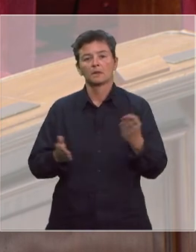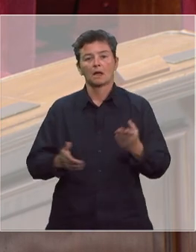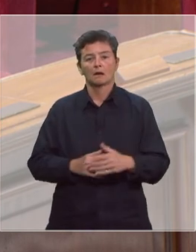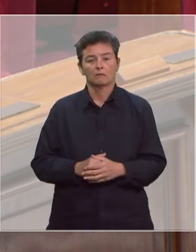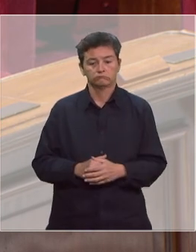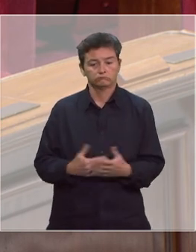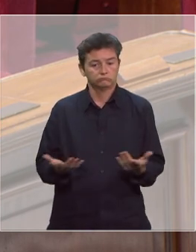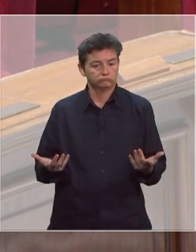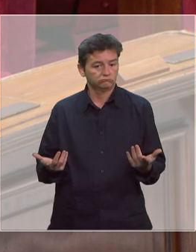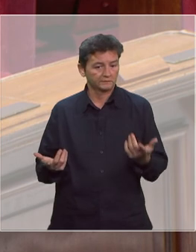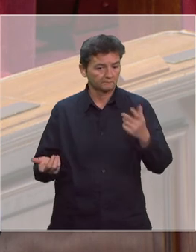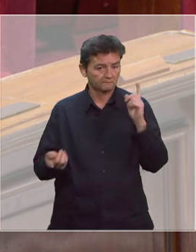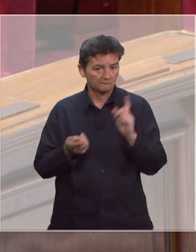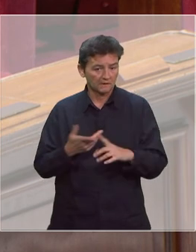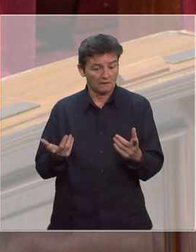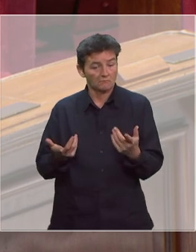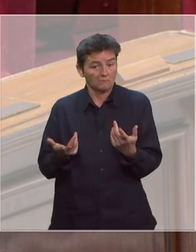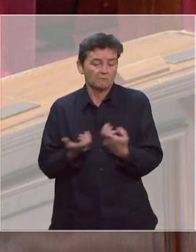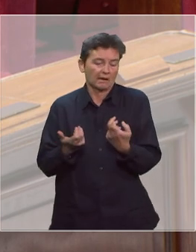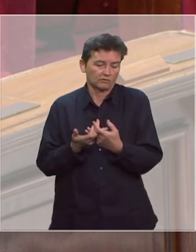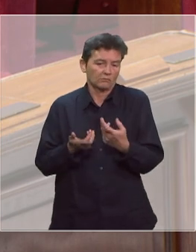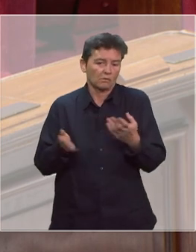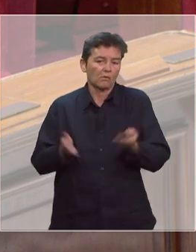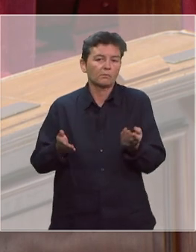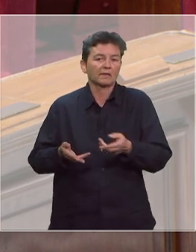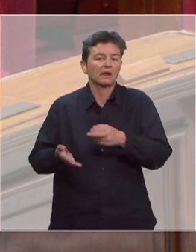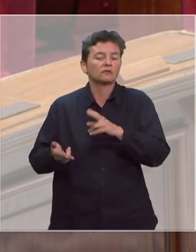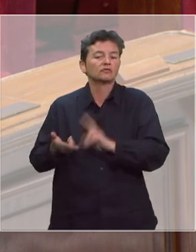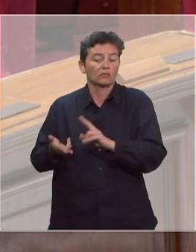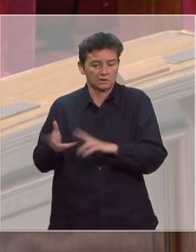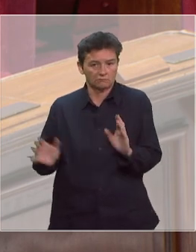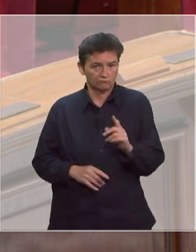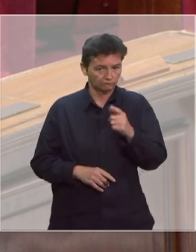et notamment s'agissant de l'hôpital de Nancy, nous ne pas loin de le partager.